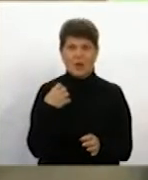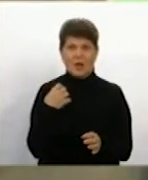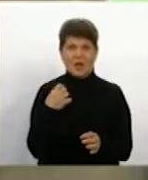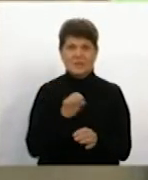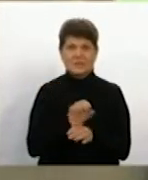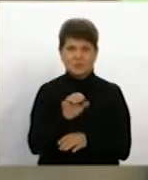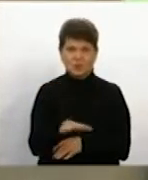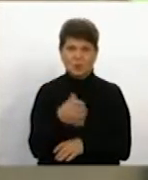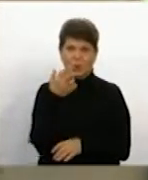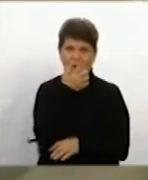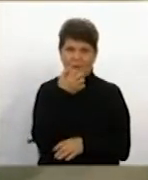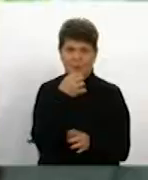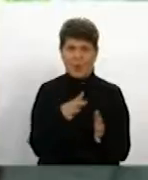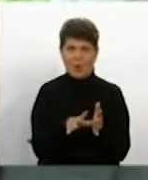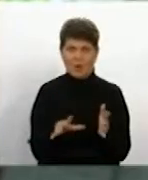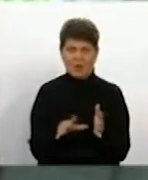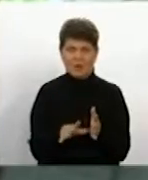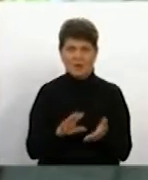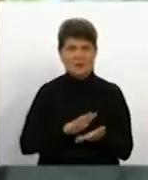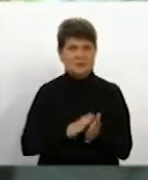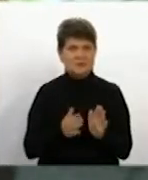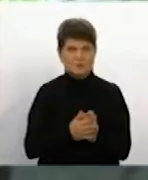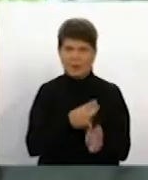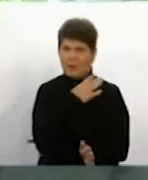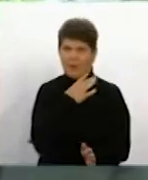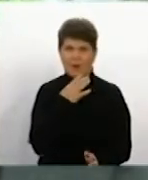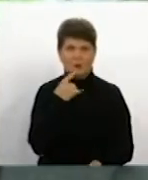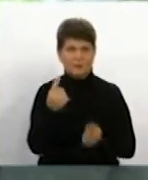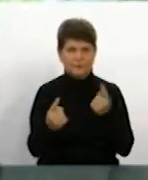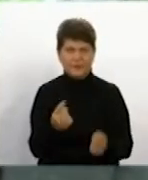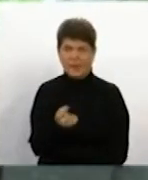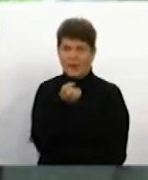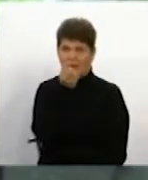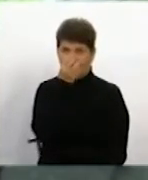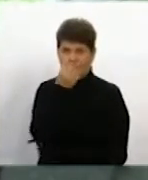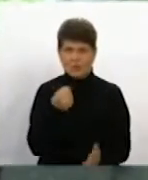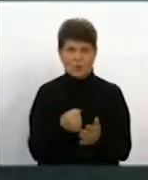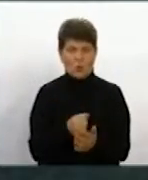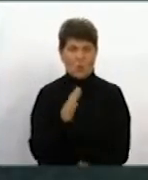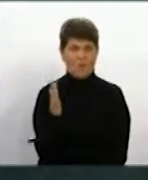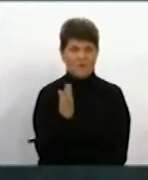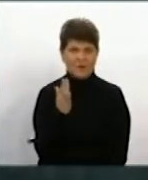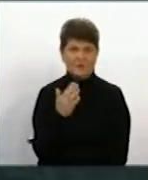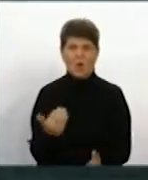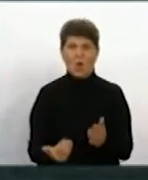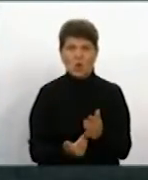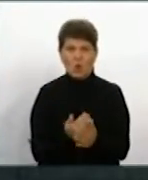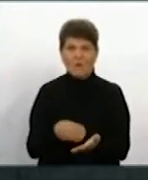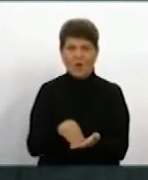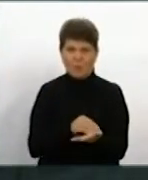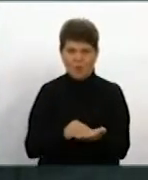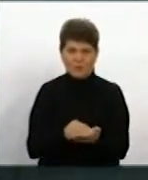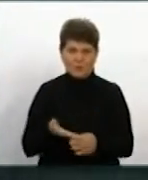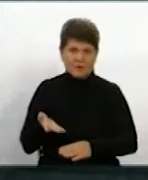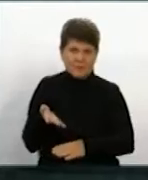Ігора Ніколенка, подібні ситуації не поодинокі. Додає, з квітня по вересень видано 1016 нових і повторних приписів на